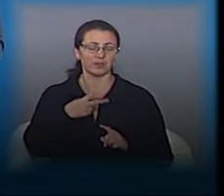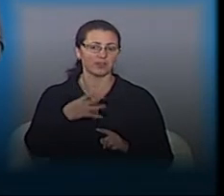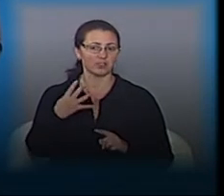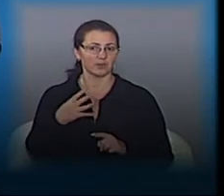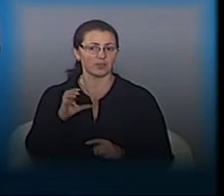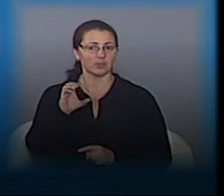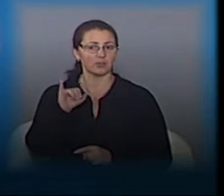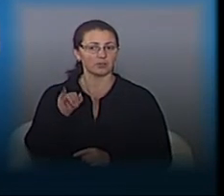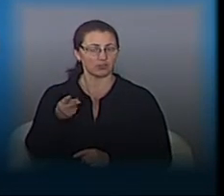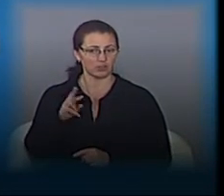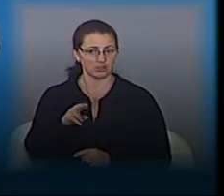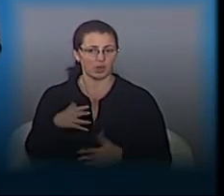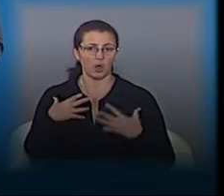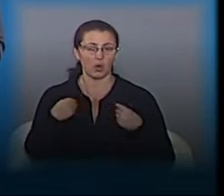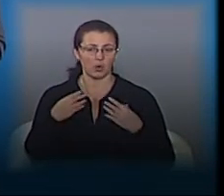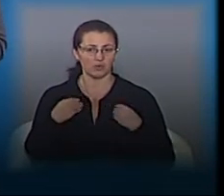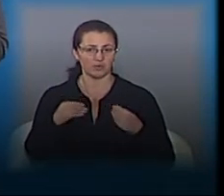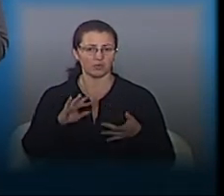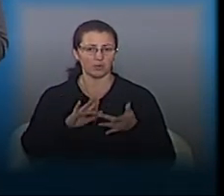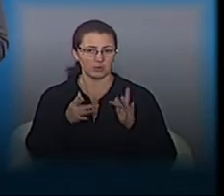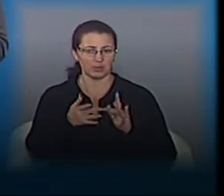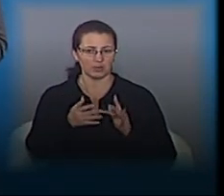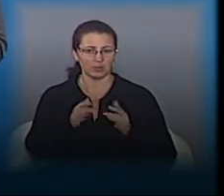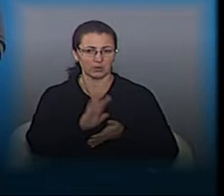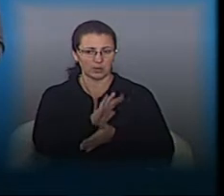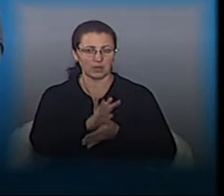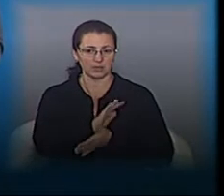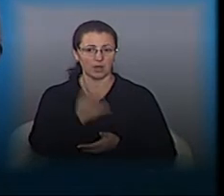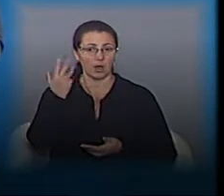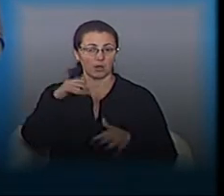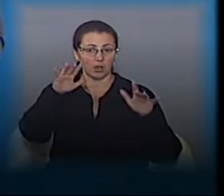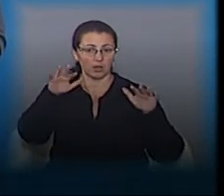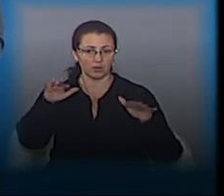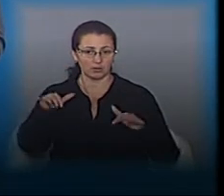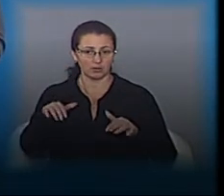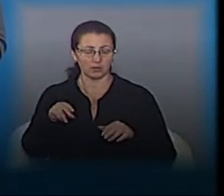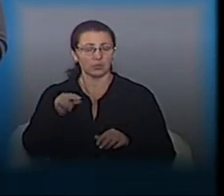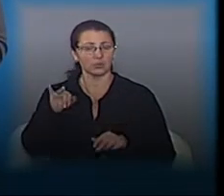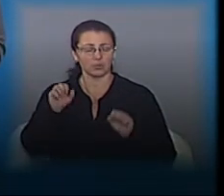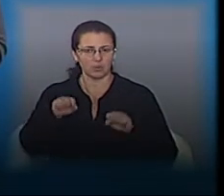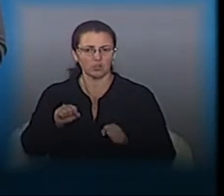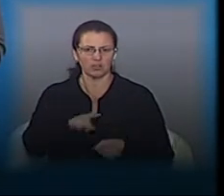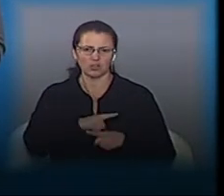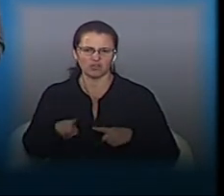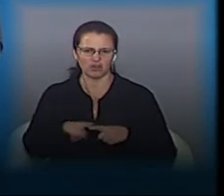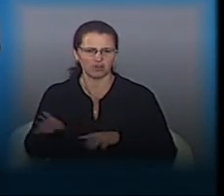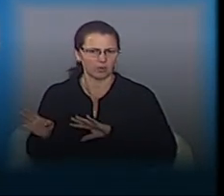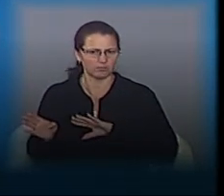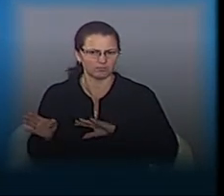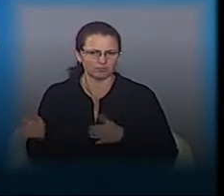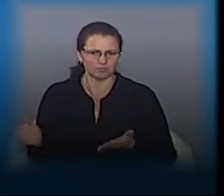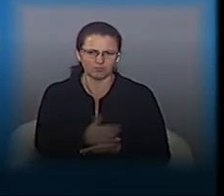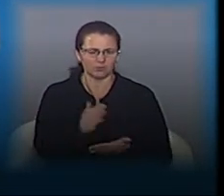львівському порталу, так, видання, коли випадає сніг, важливо його швидко прибрати з дороги. Якщо цього не зробити, швидко